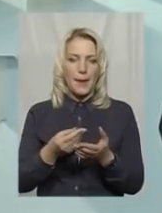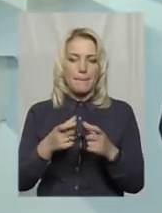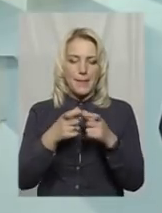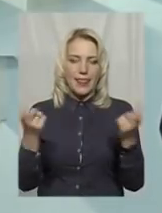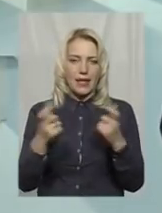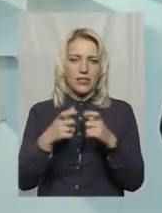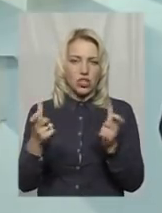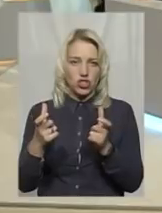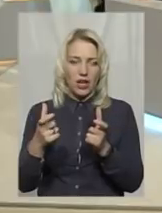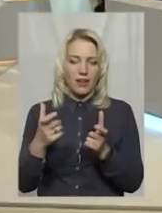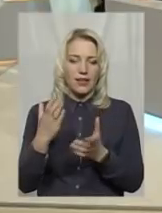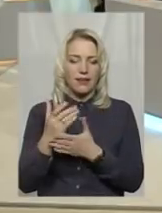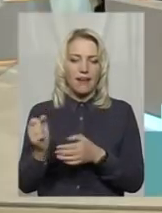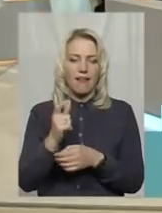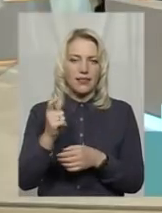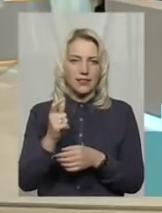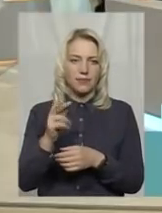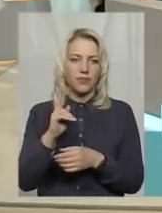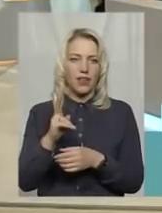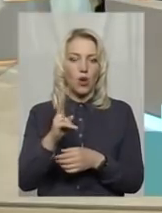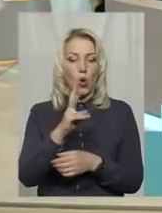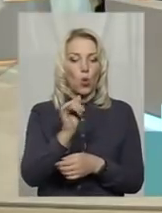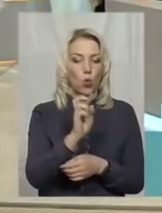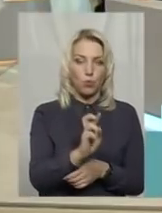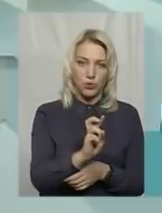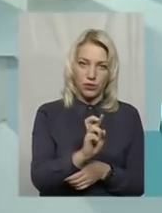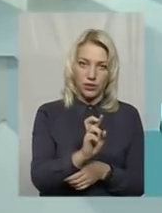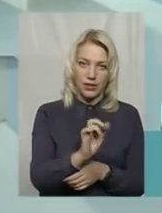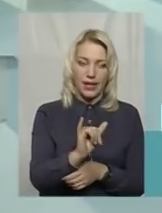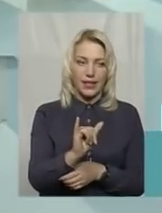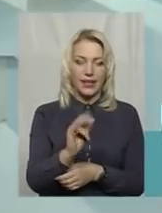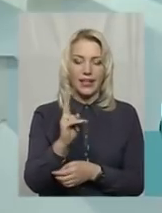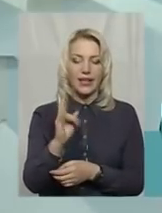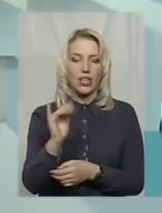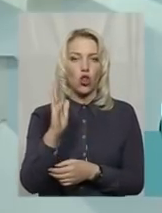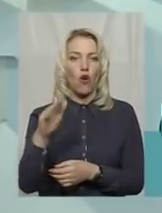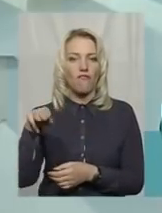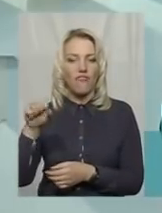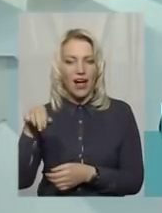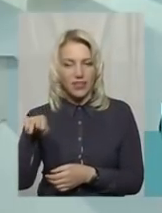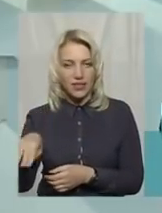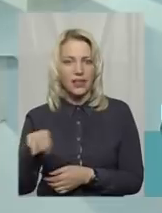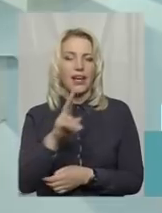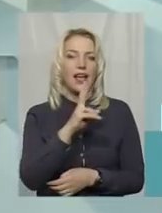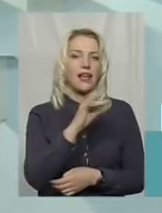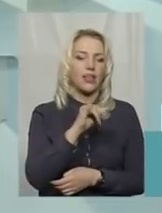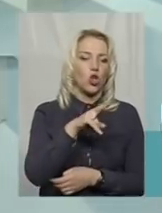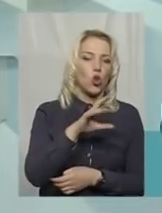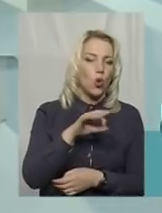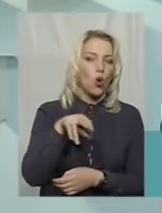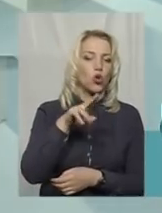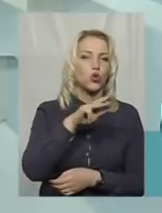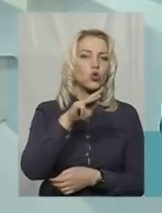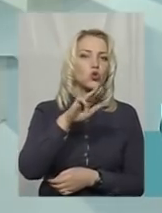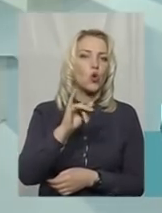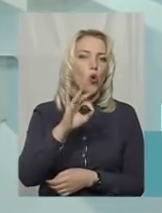газ як в кубах, так і в кіловатах, так і в кілоджоулях. Тобто, людина